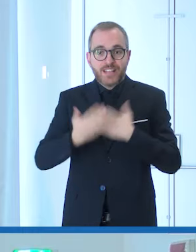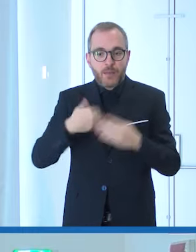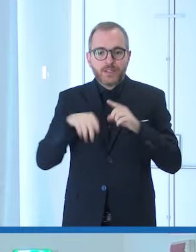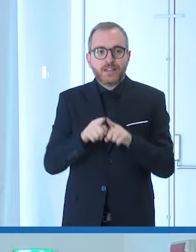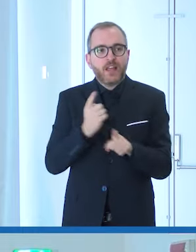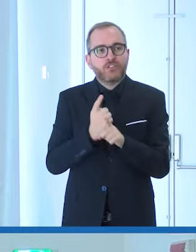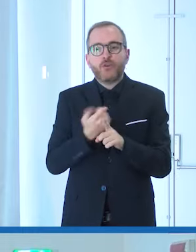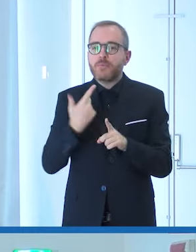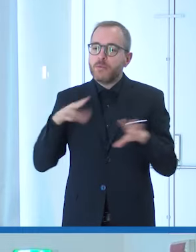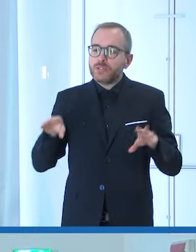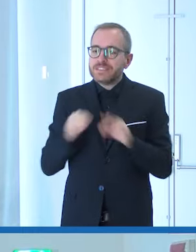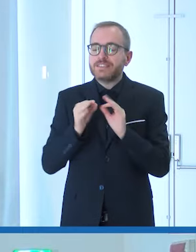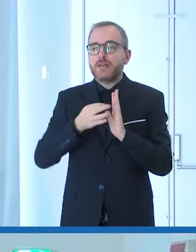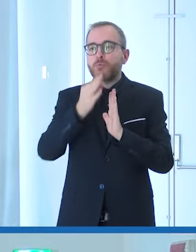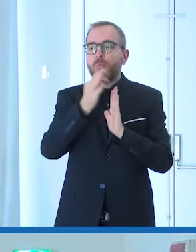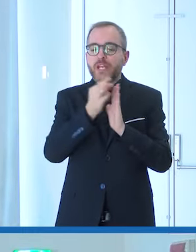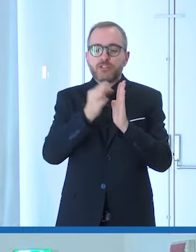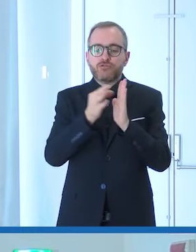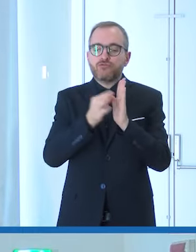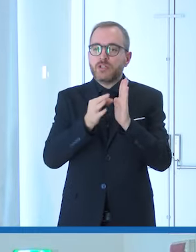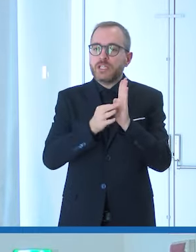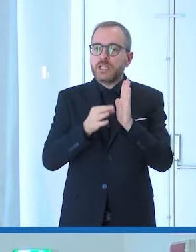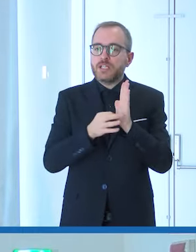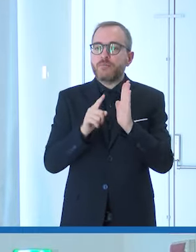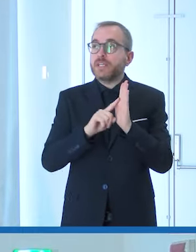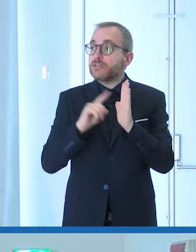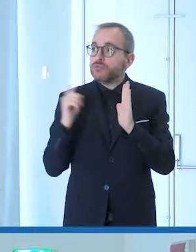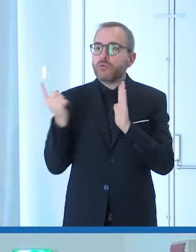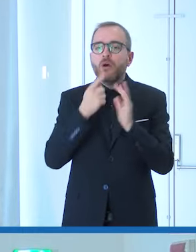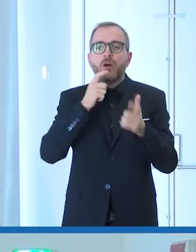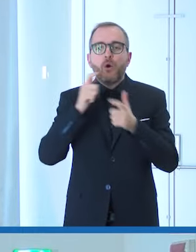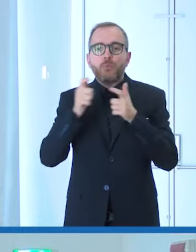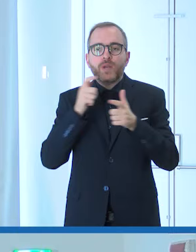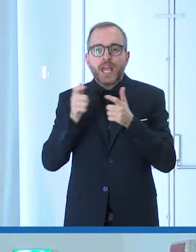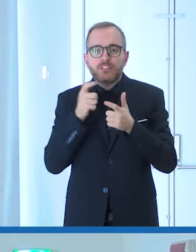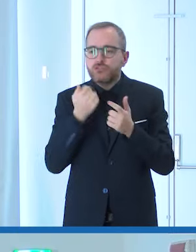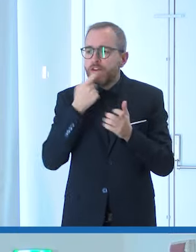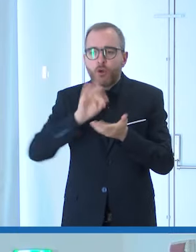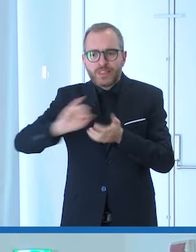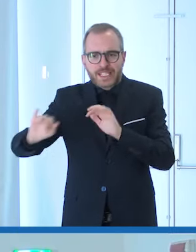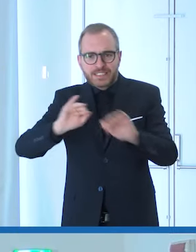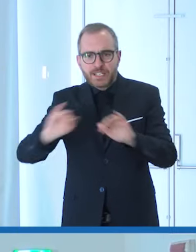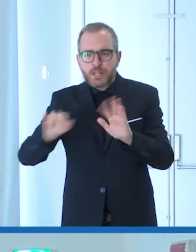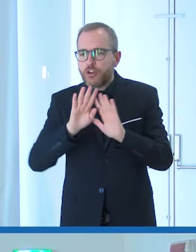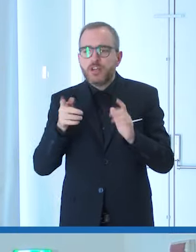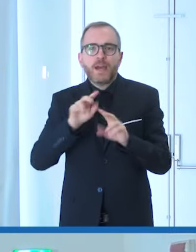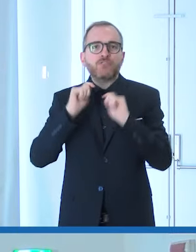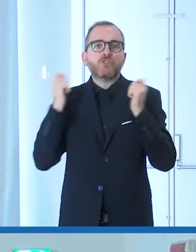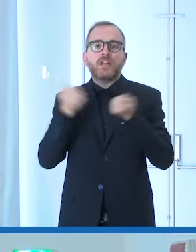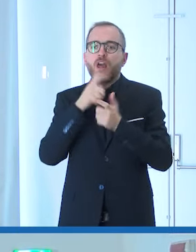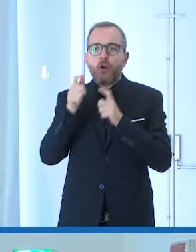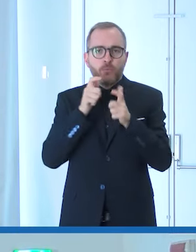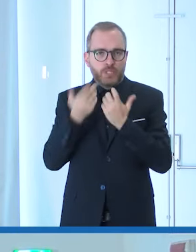partire da alcuni principi che riguardano tutta la comunicazione non discriminatoria e